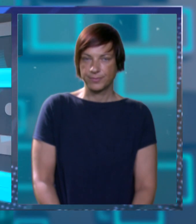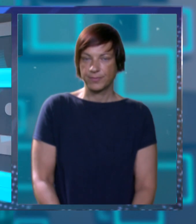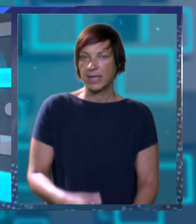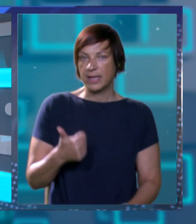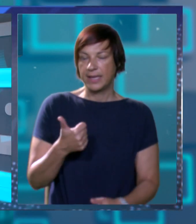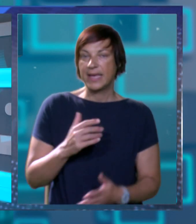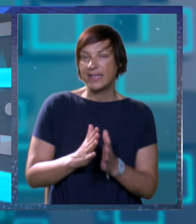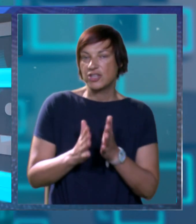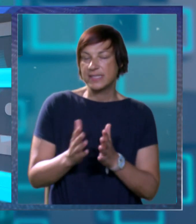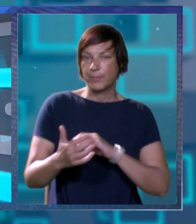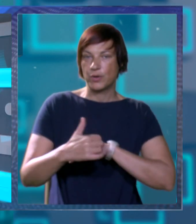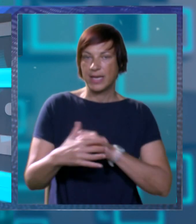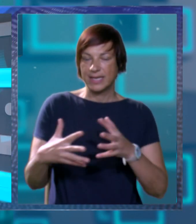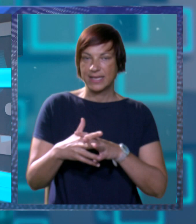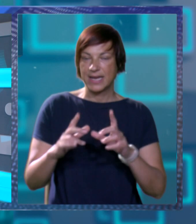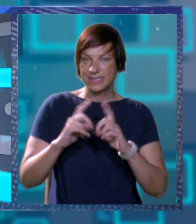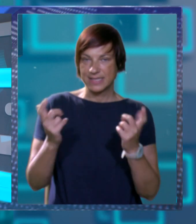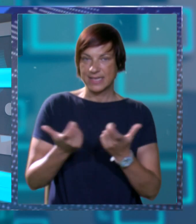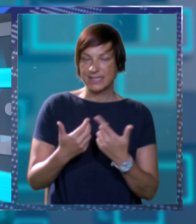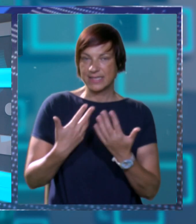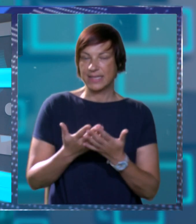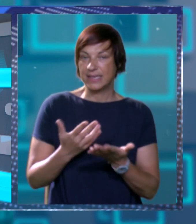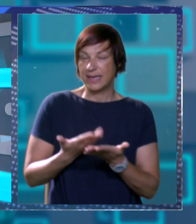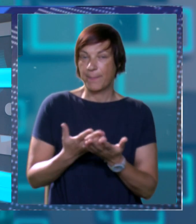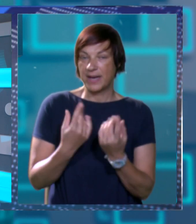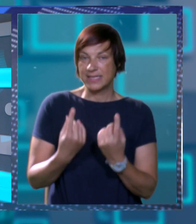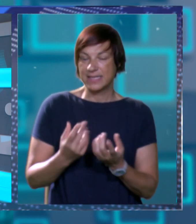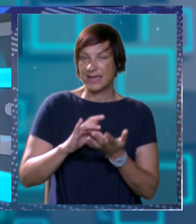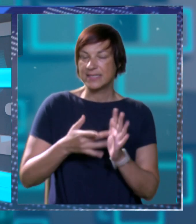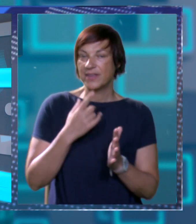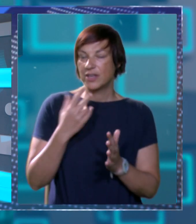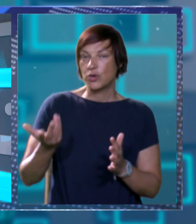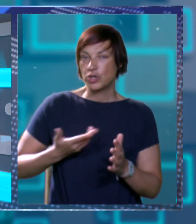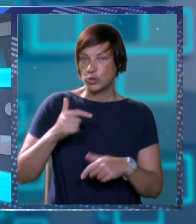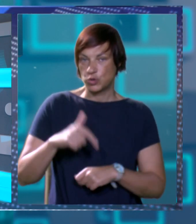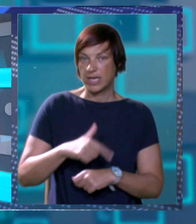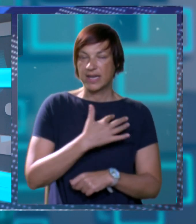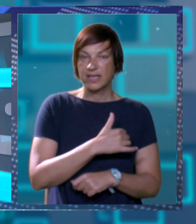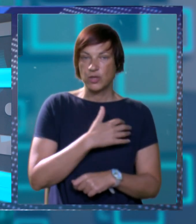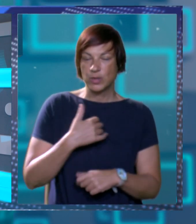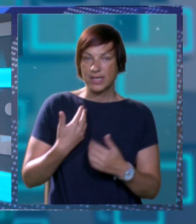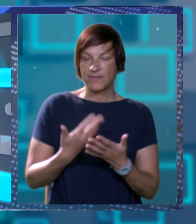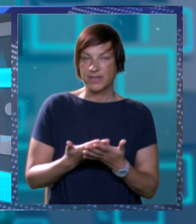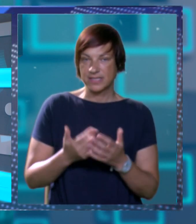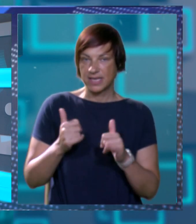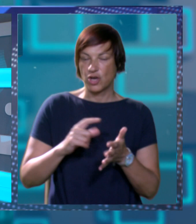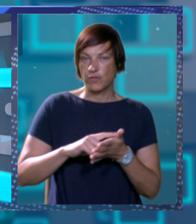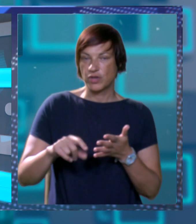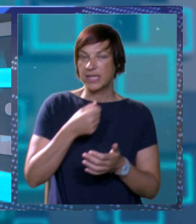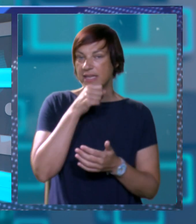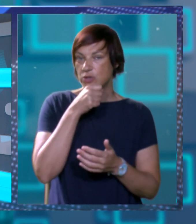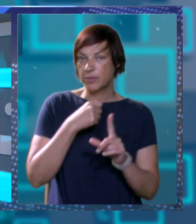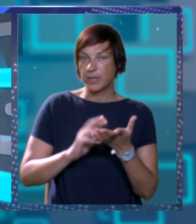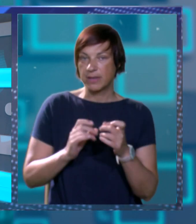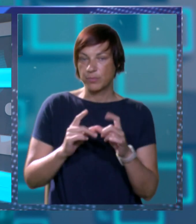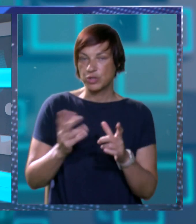jedan od simbola Dubrovnika gradske zidine svakako je nezaobilazna stanica za sve koji dođu na kranji jug Hrvatske ovog tjedna u